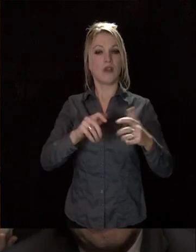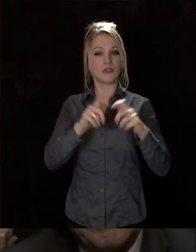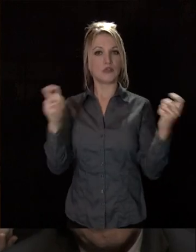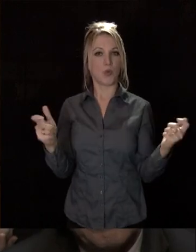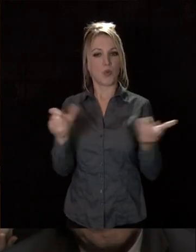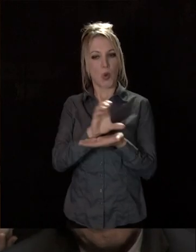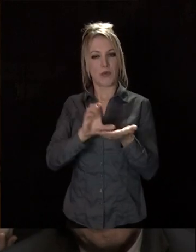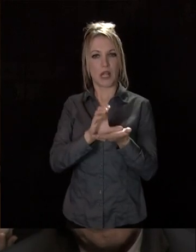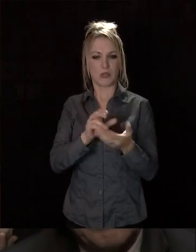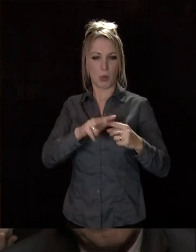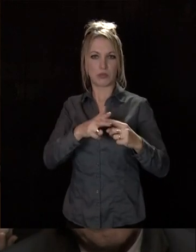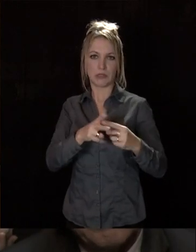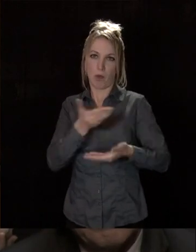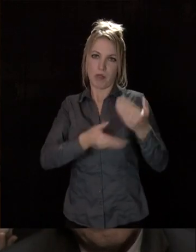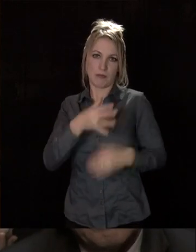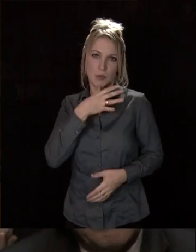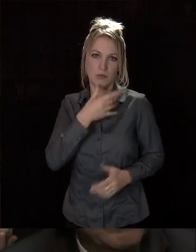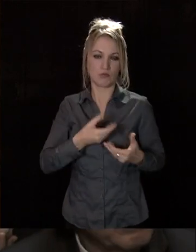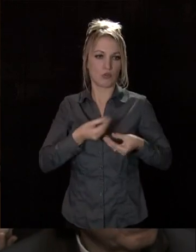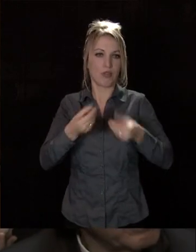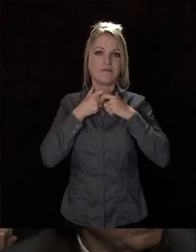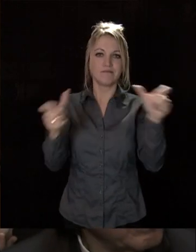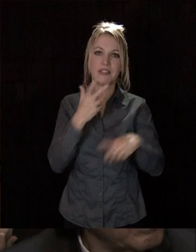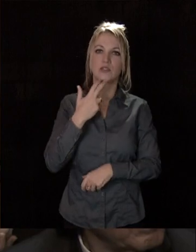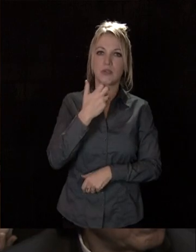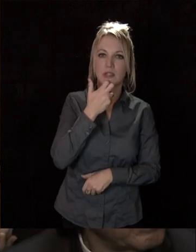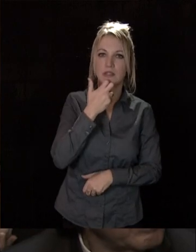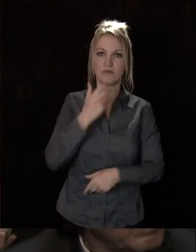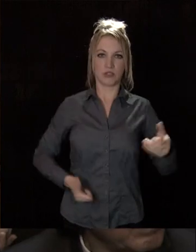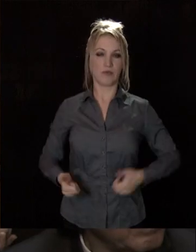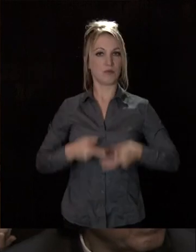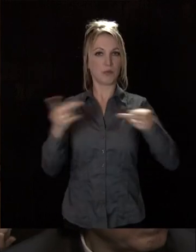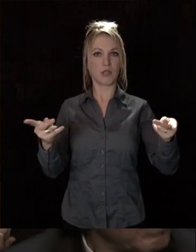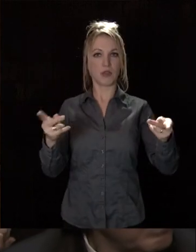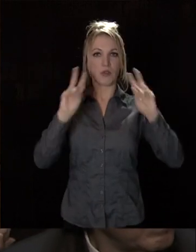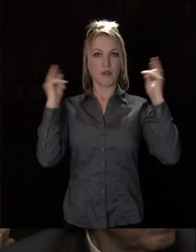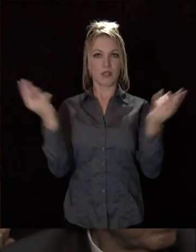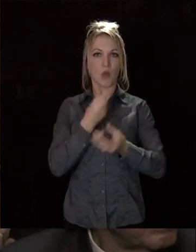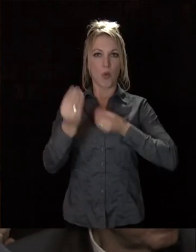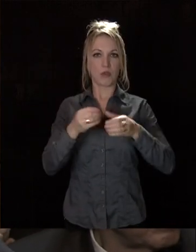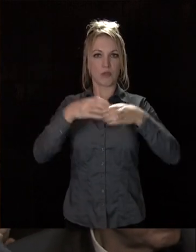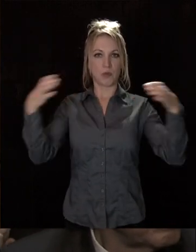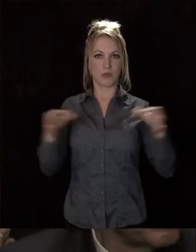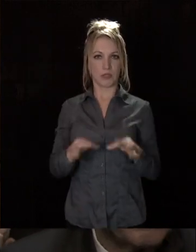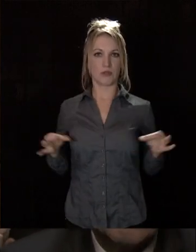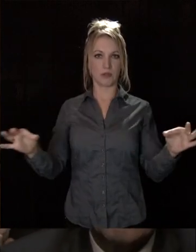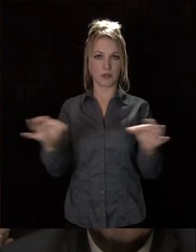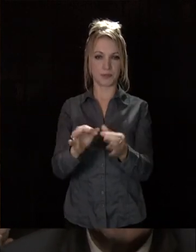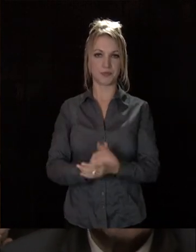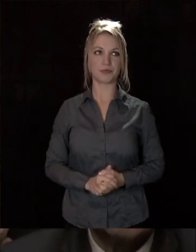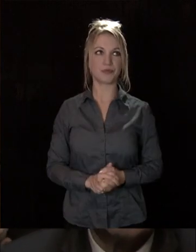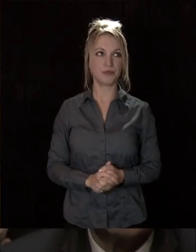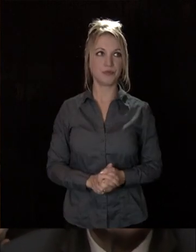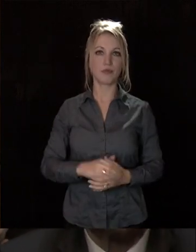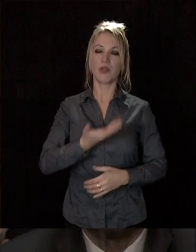est un outil irremplaçable d'accès à la citoyenneté, aux services publics universels et au développement territorial. Face à